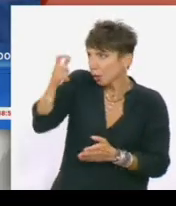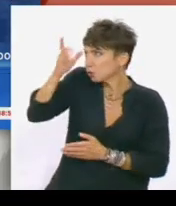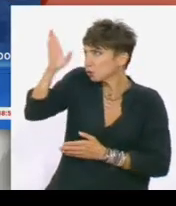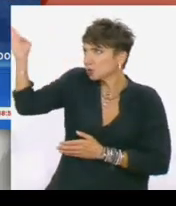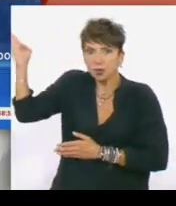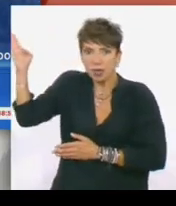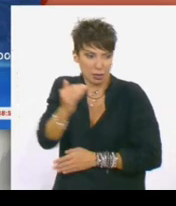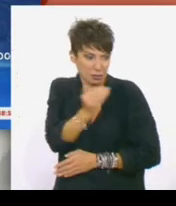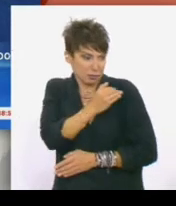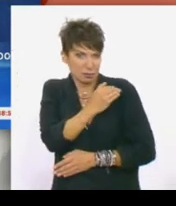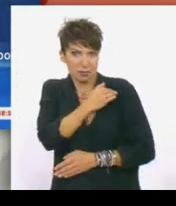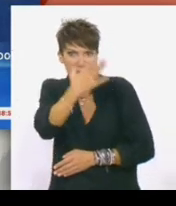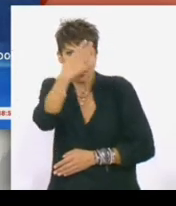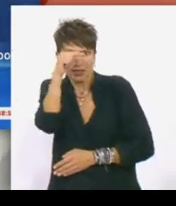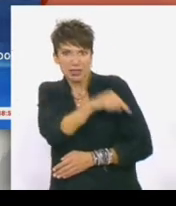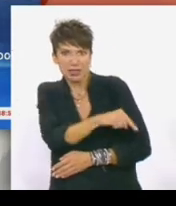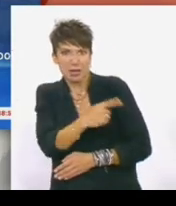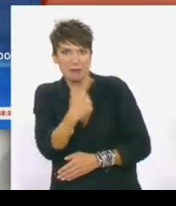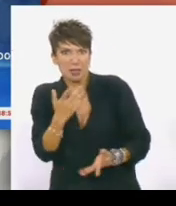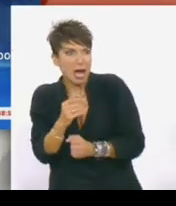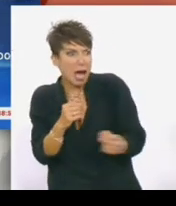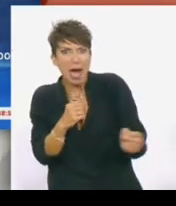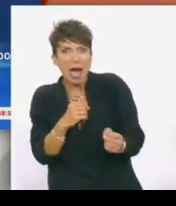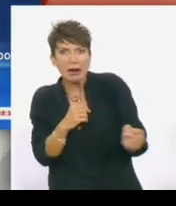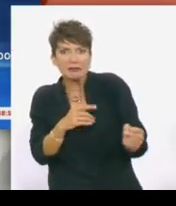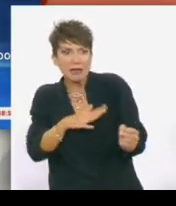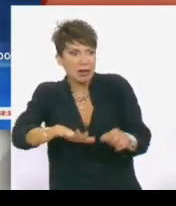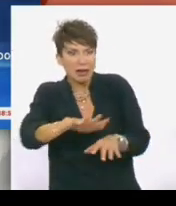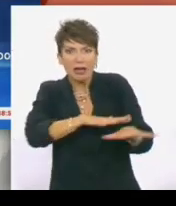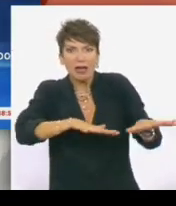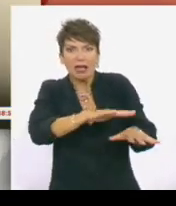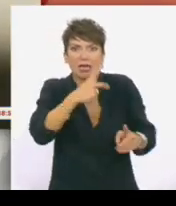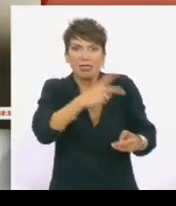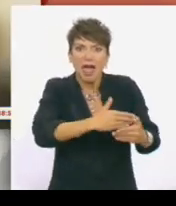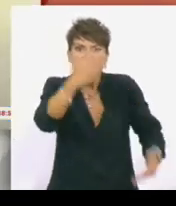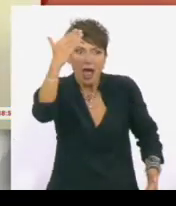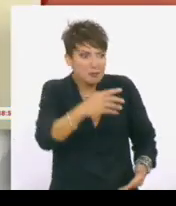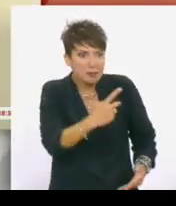από Έλληνες δημοσιογράφους της αριστεράς, οι οποίοι καταφέρονται αντίον της δικής τους χώρας.